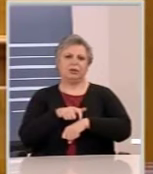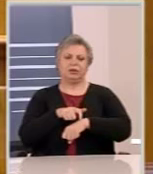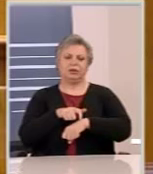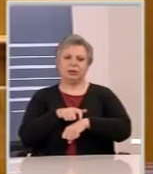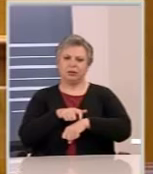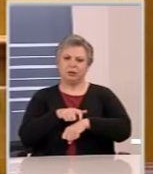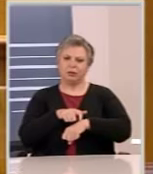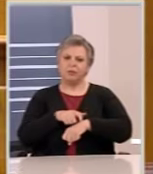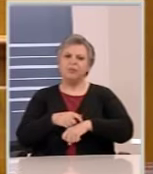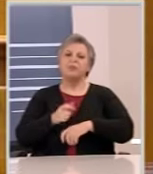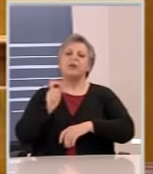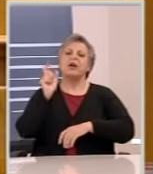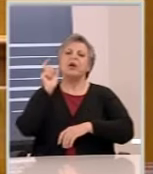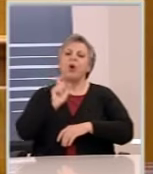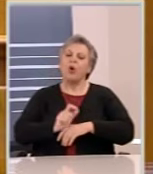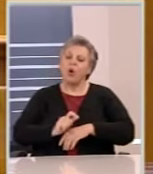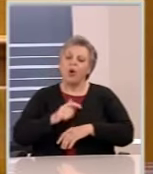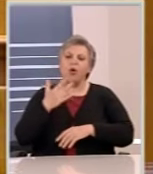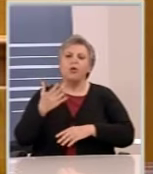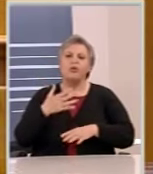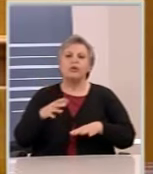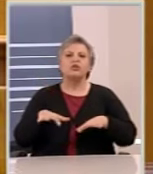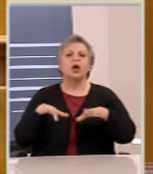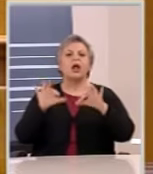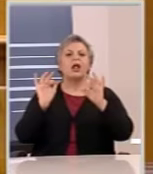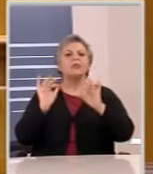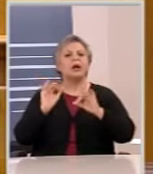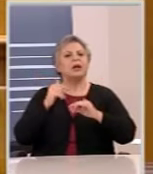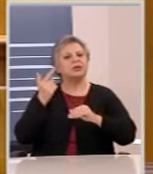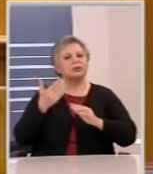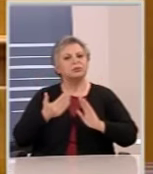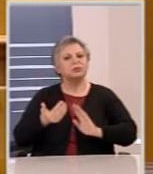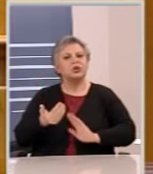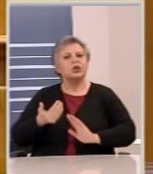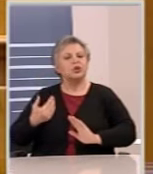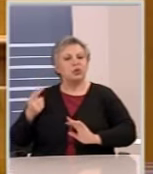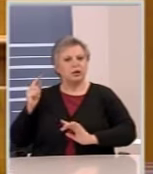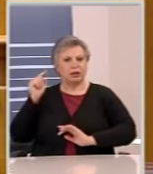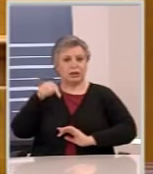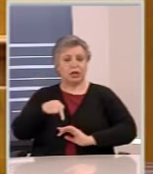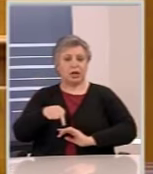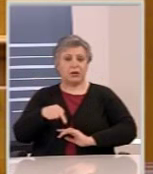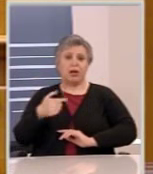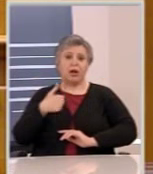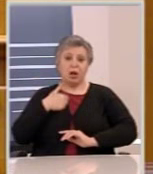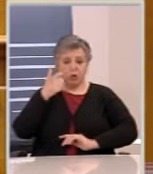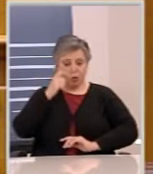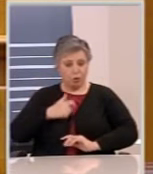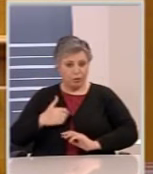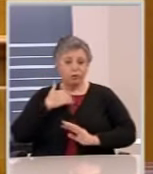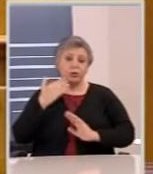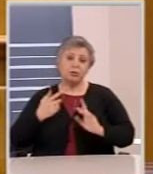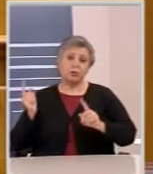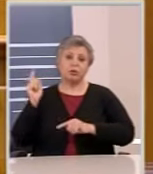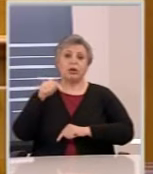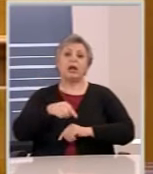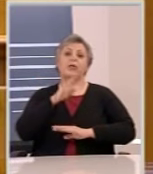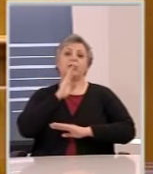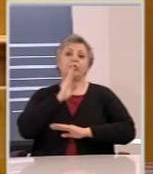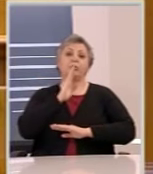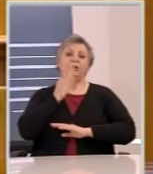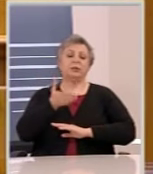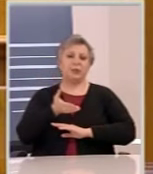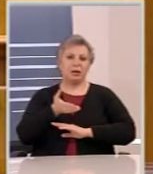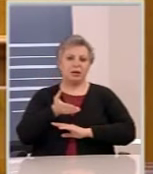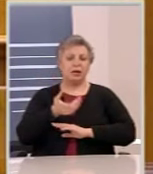Επέλεξε να έρθει το μεσημέρι, ενώ είχε δηλώσει το απόγευμα και εγώ δεν μπορούσα να είμαι δυστυχώς το μεσημέρι, για να τον